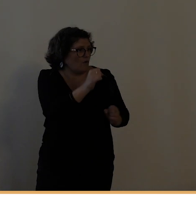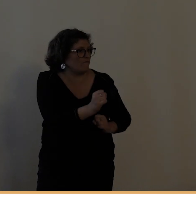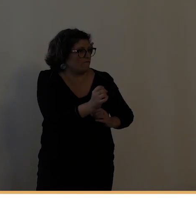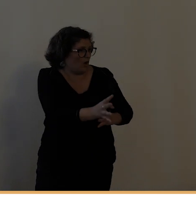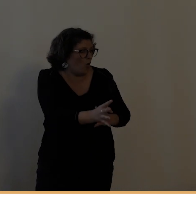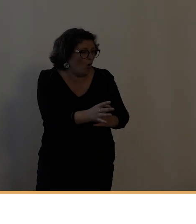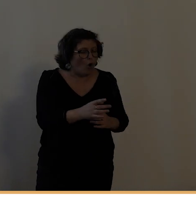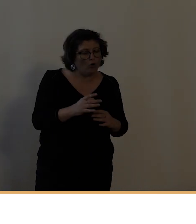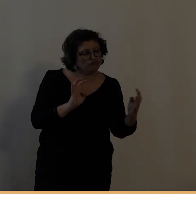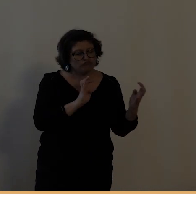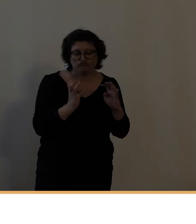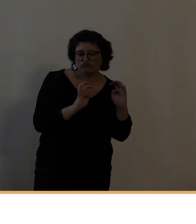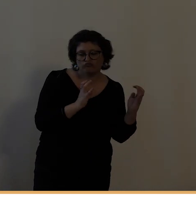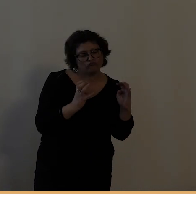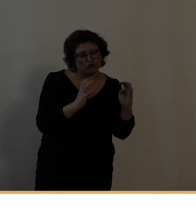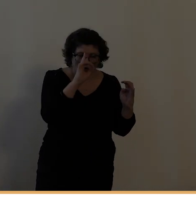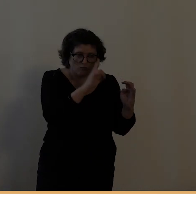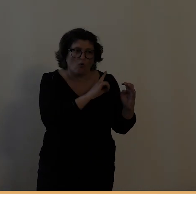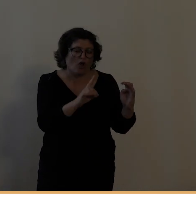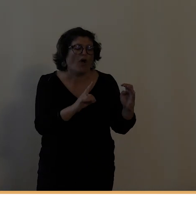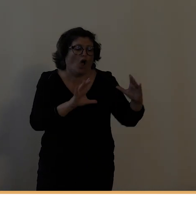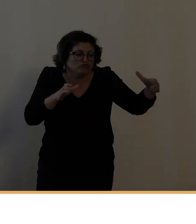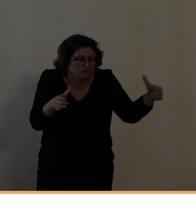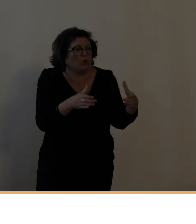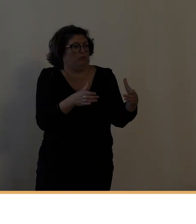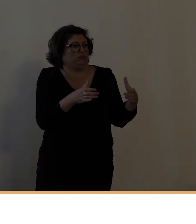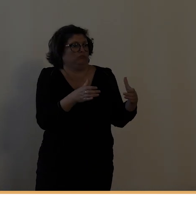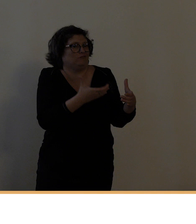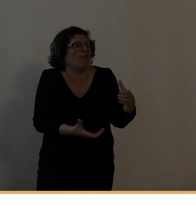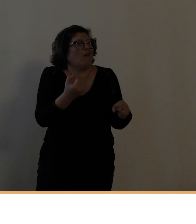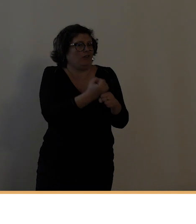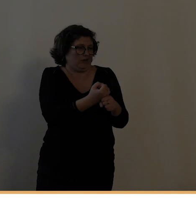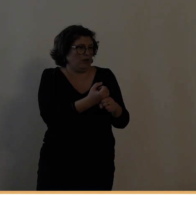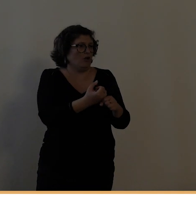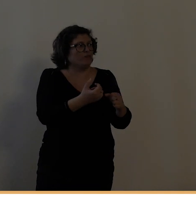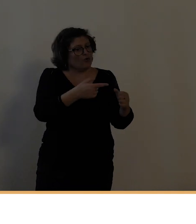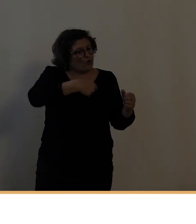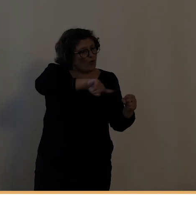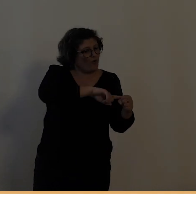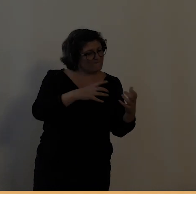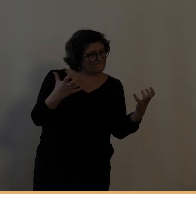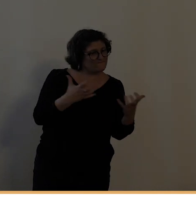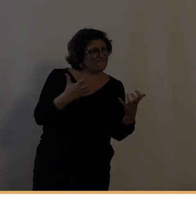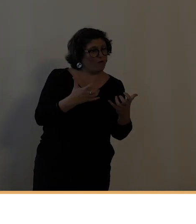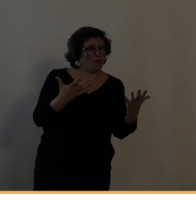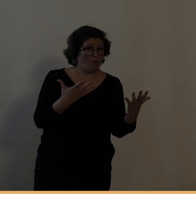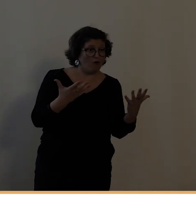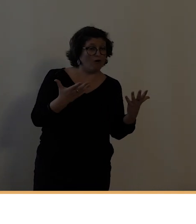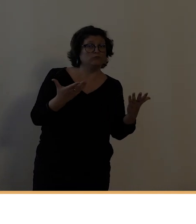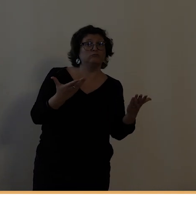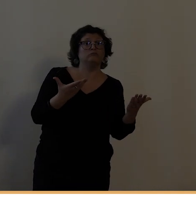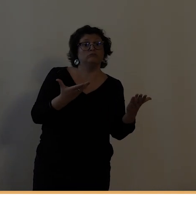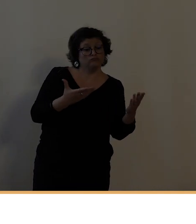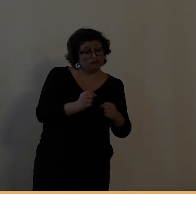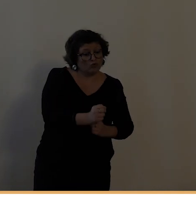qui se constituent en société vélocypédique de Tours. Ils ont pour but de favoriser le développement